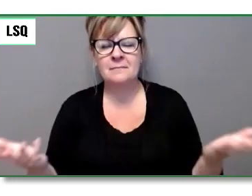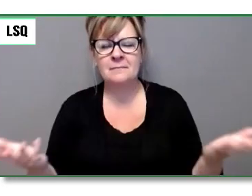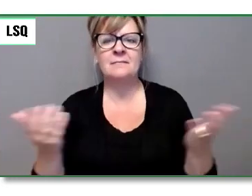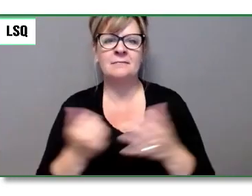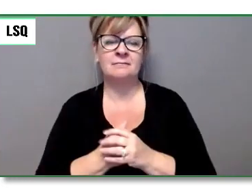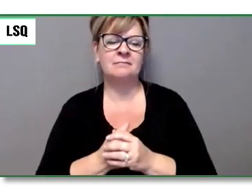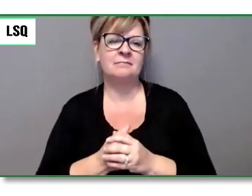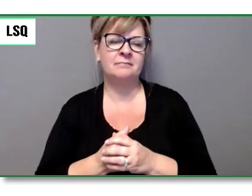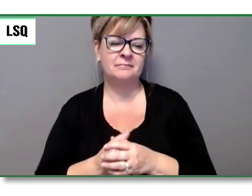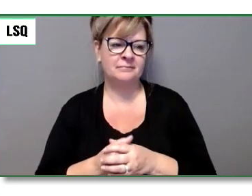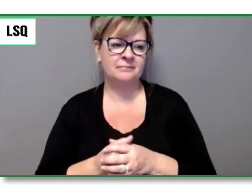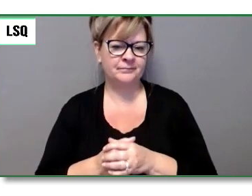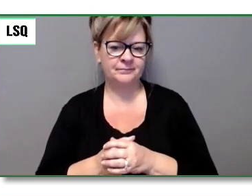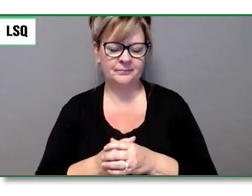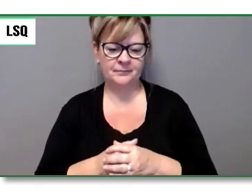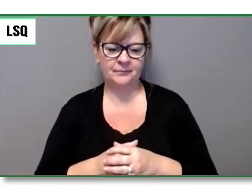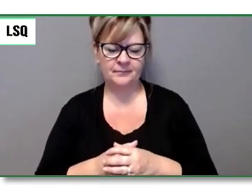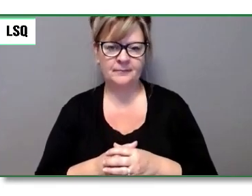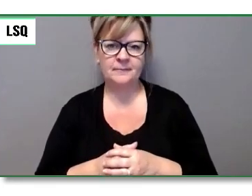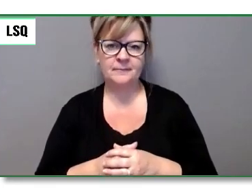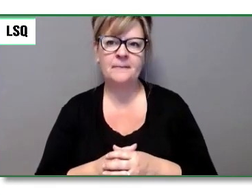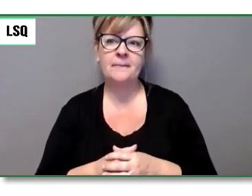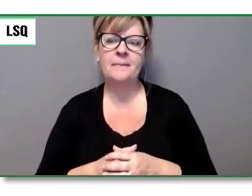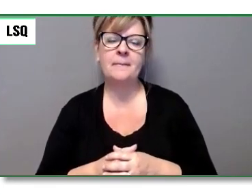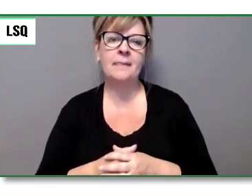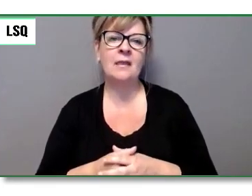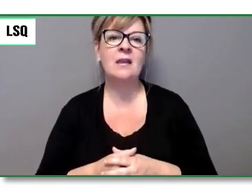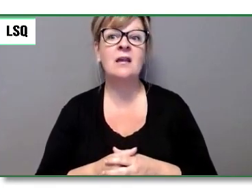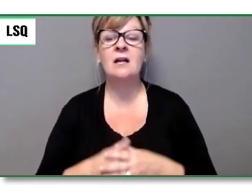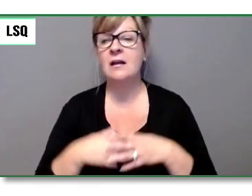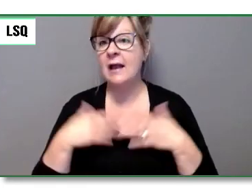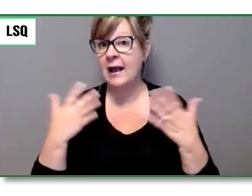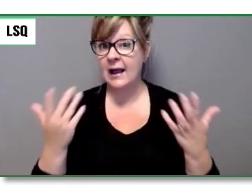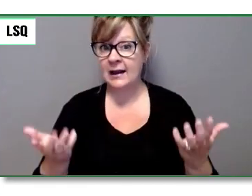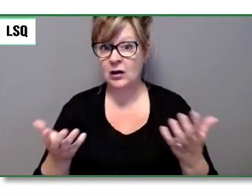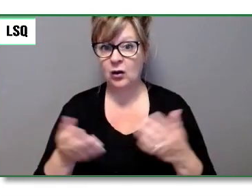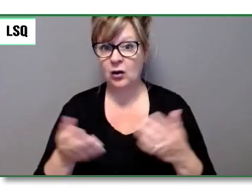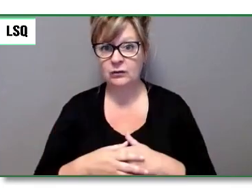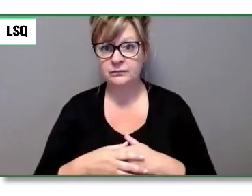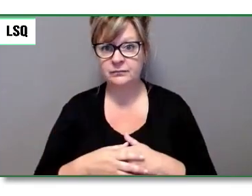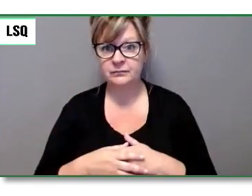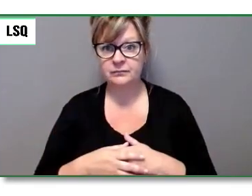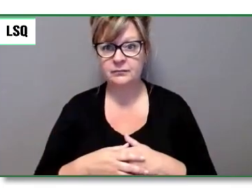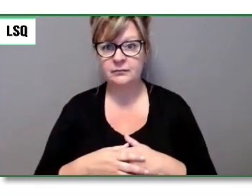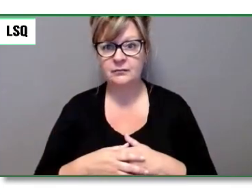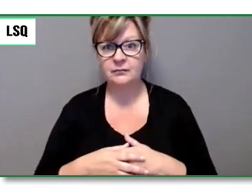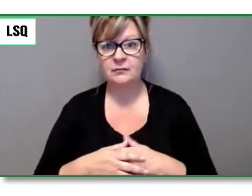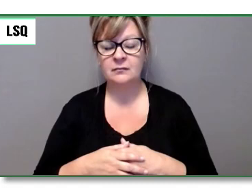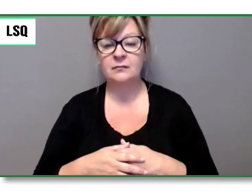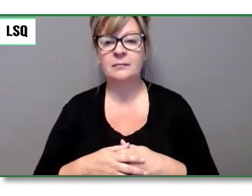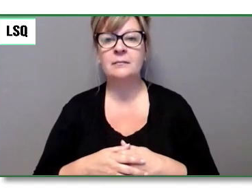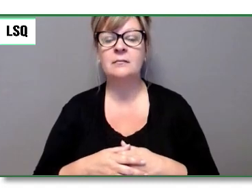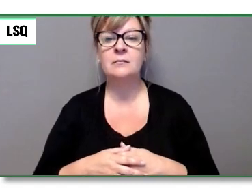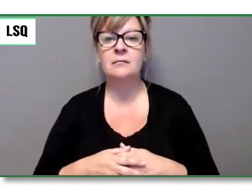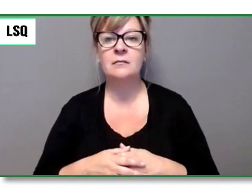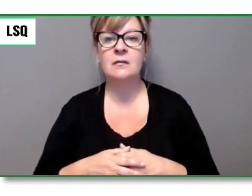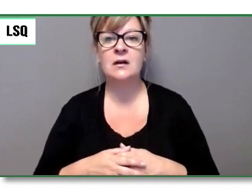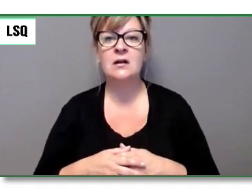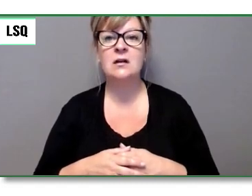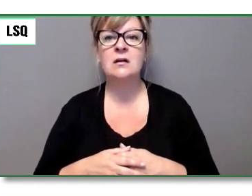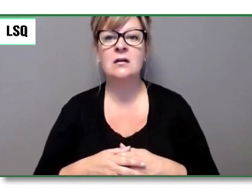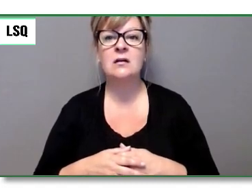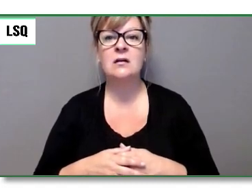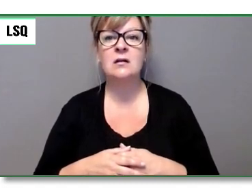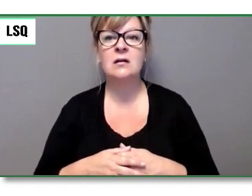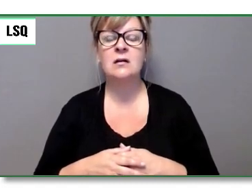Alors, je donne un exemple contraire de cela par